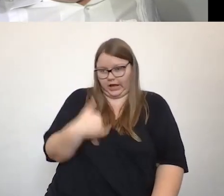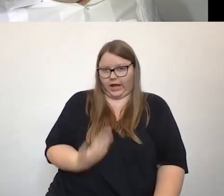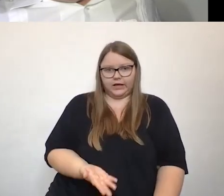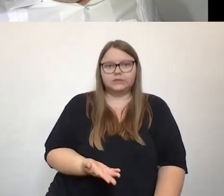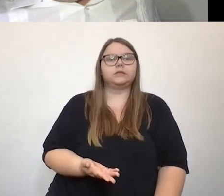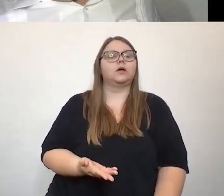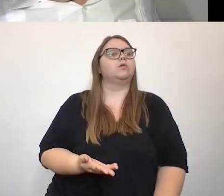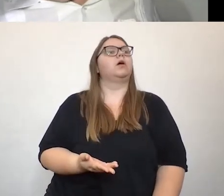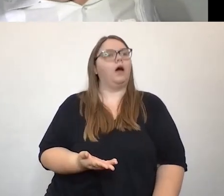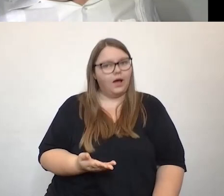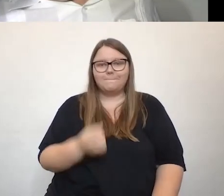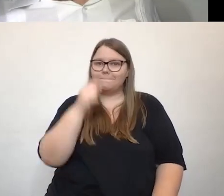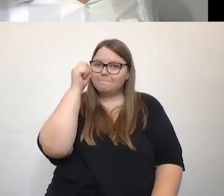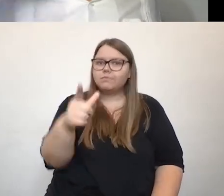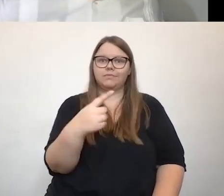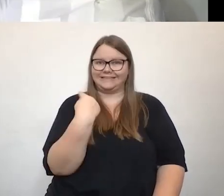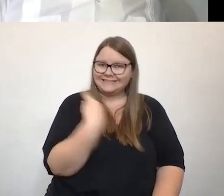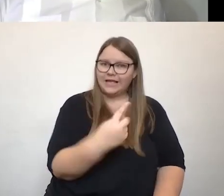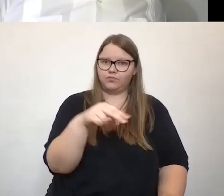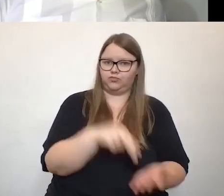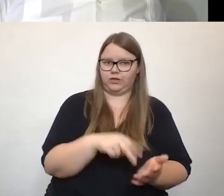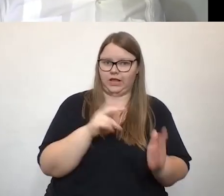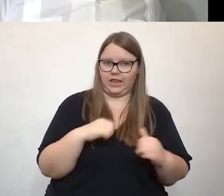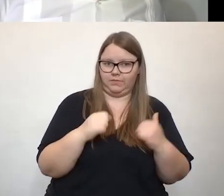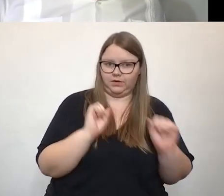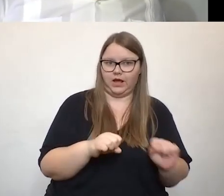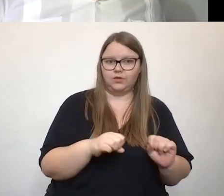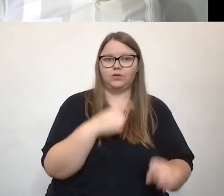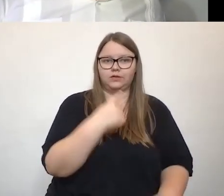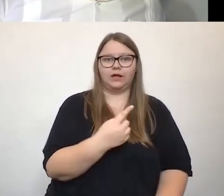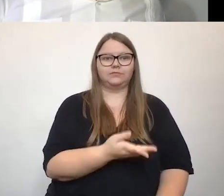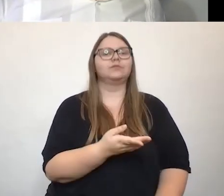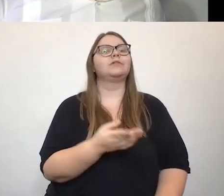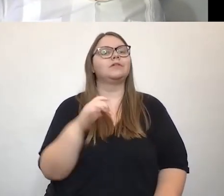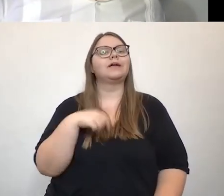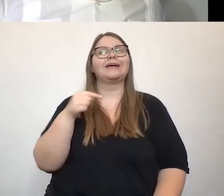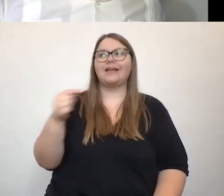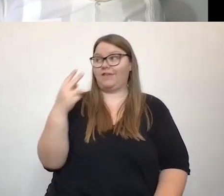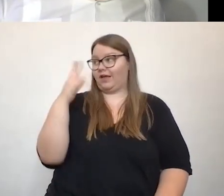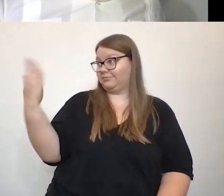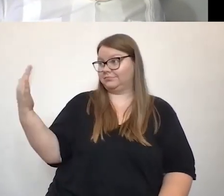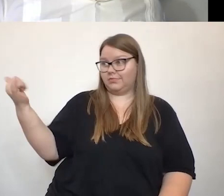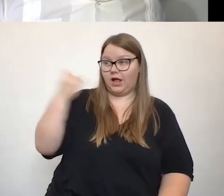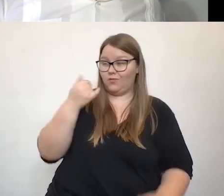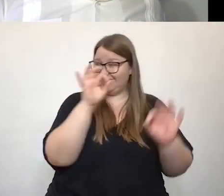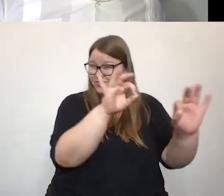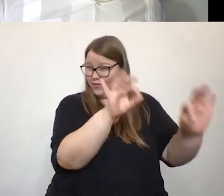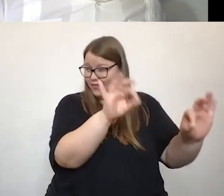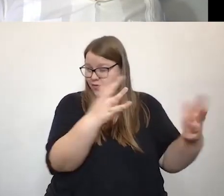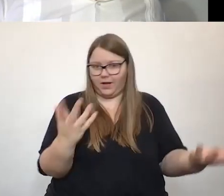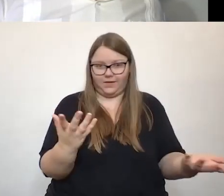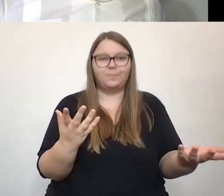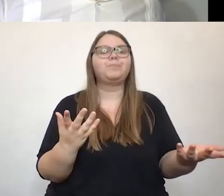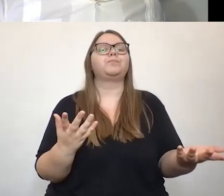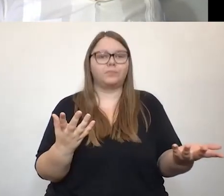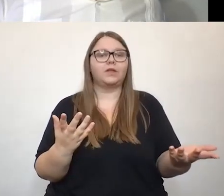das auch nicht und war so begeistert, dass sie gleich gesagt hat, dass sie gleich Franziska Giffey angufen hat und gesagt, musst du dir angucken, total großartig. Das ist schon, da ist